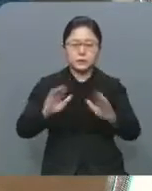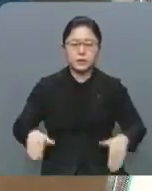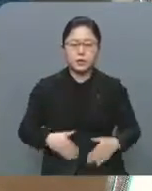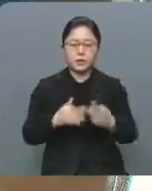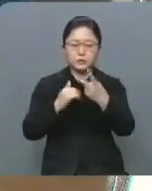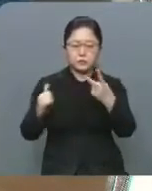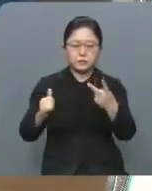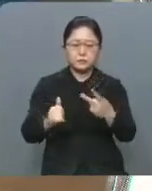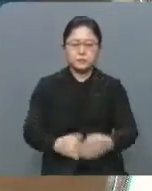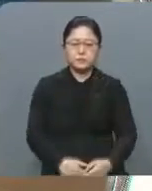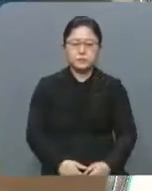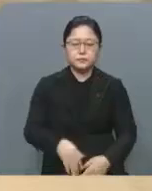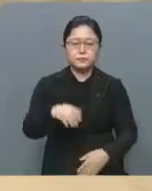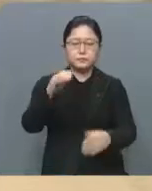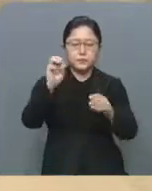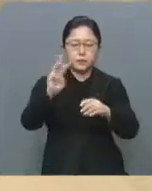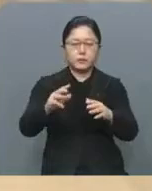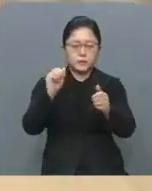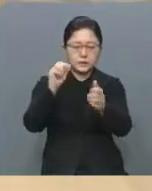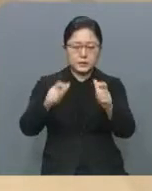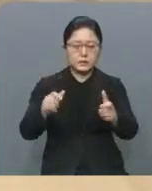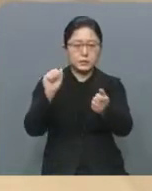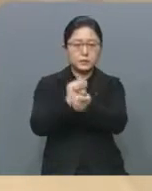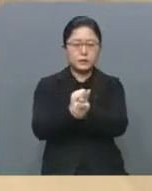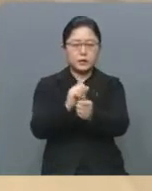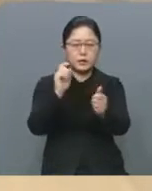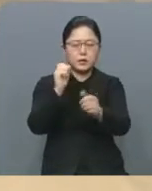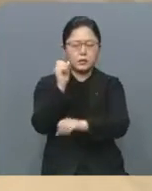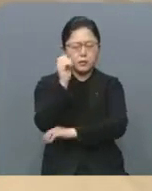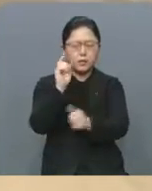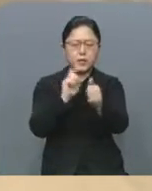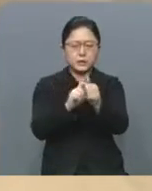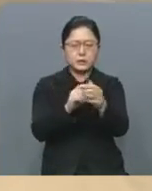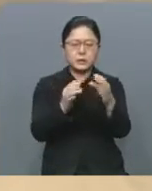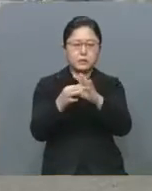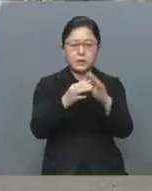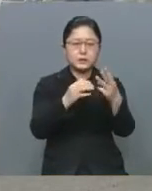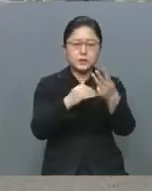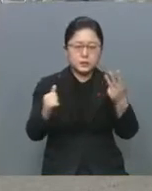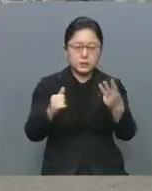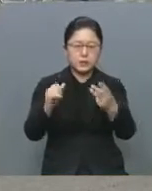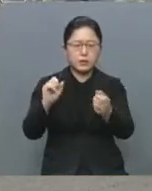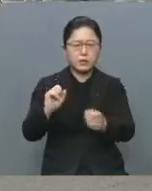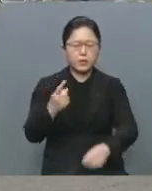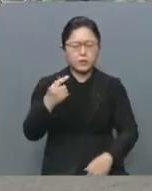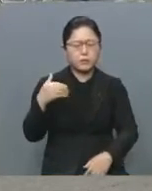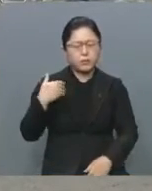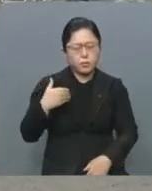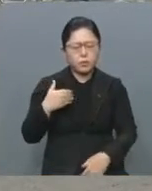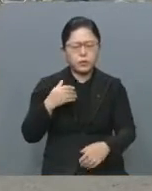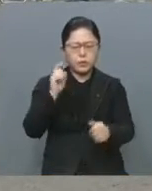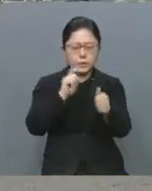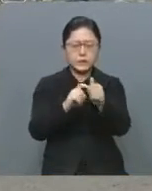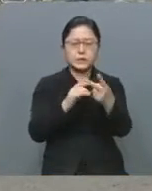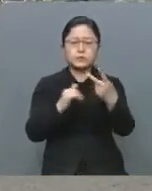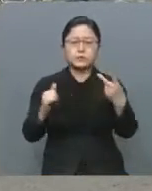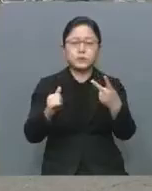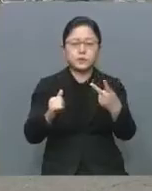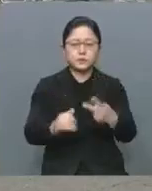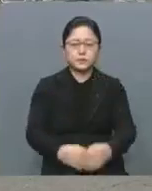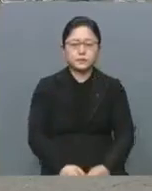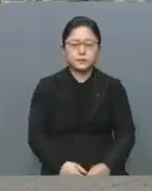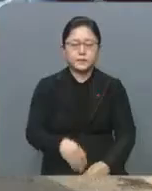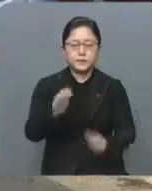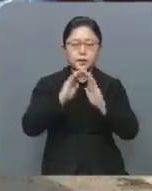전남 2명입니다. 광주의 지역 감염자는 기존 확진자 관련 3명과 감염 경로가 밝혀지지 않은 확진자 2명입니다.